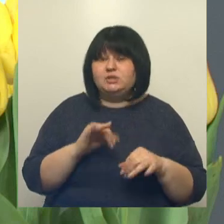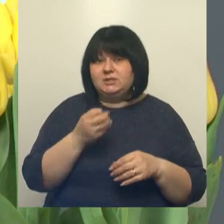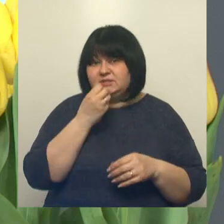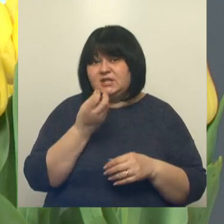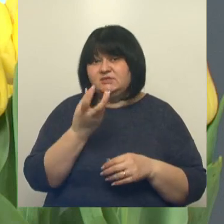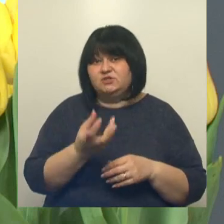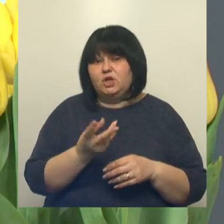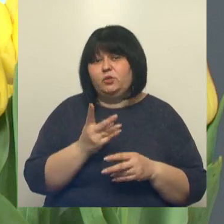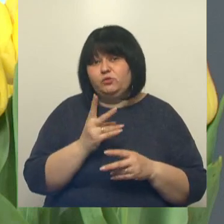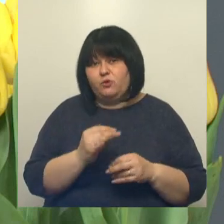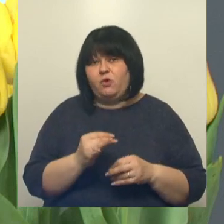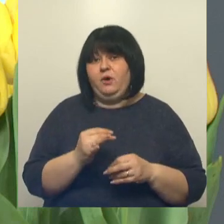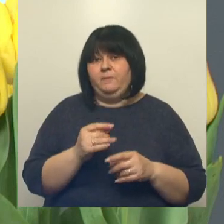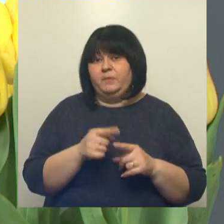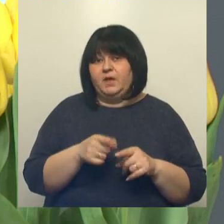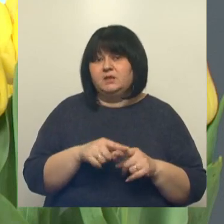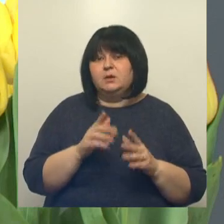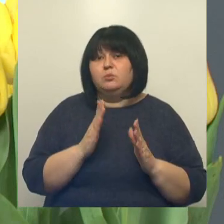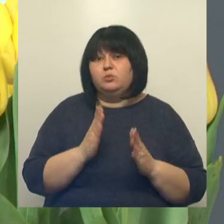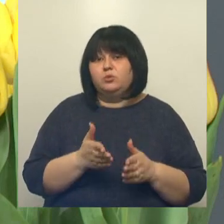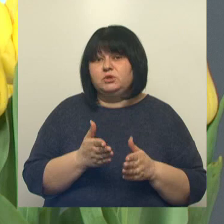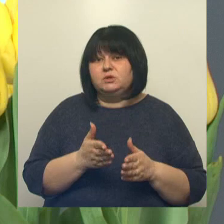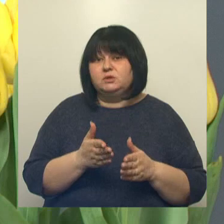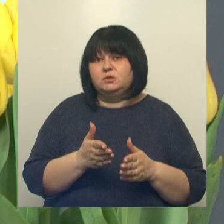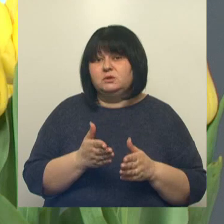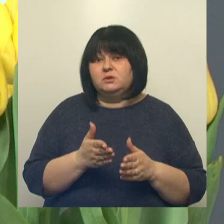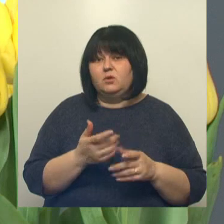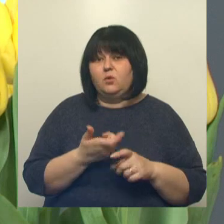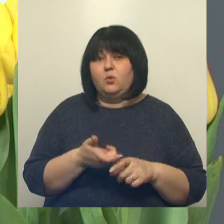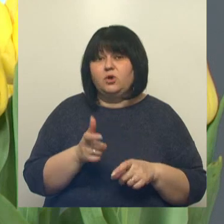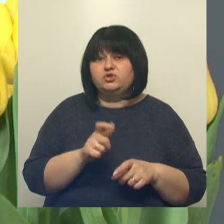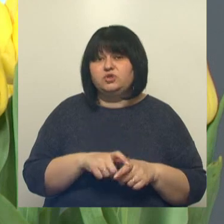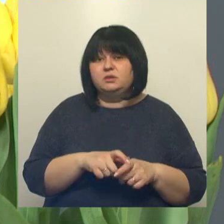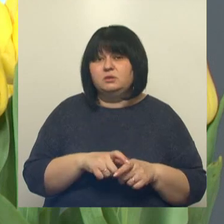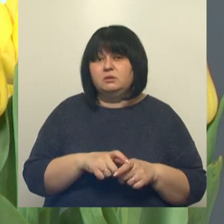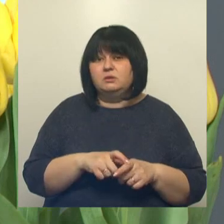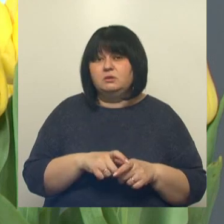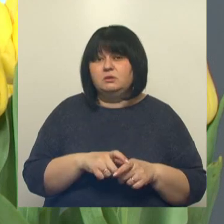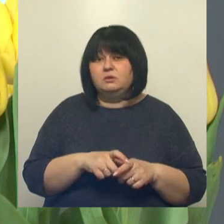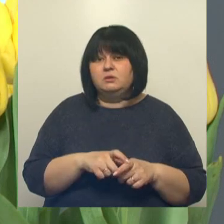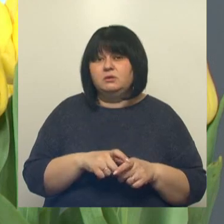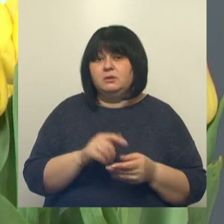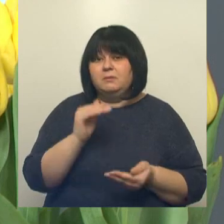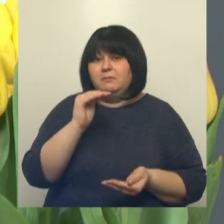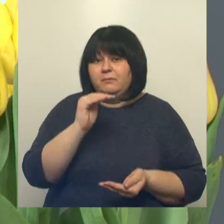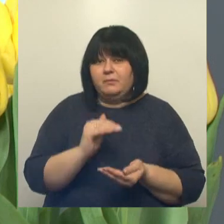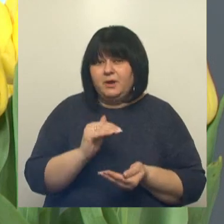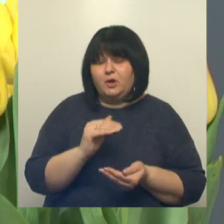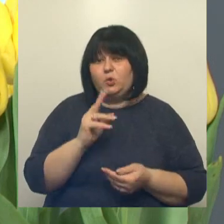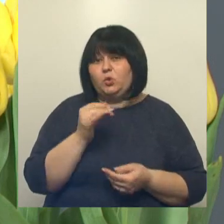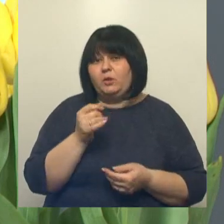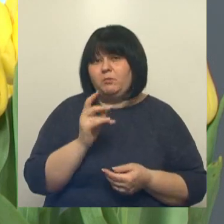но, скорее всего, это будет очень низкорослый тюльпан